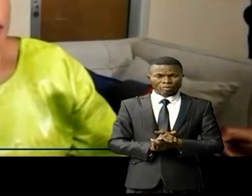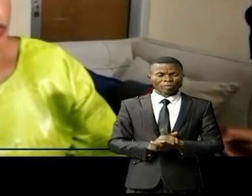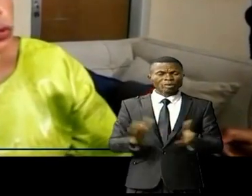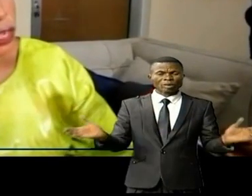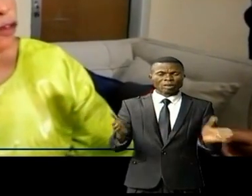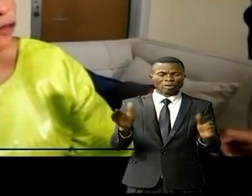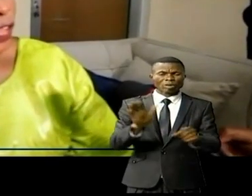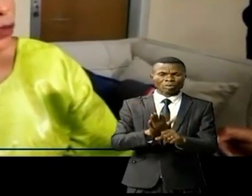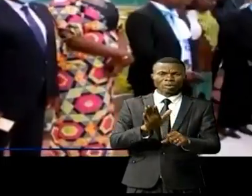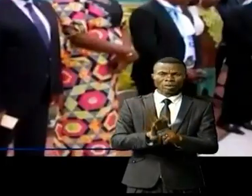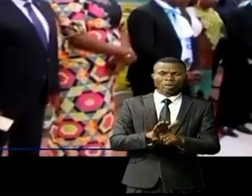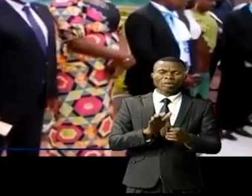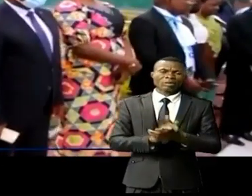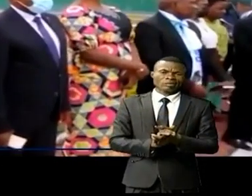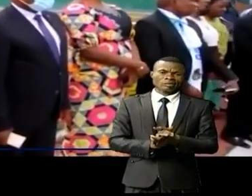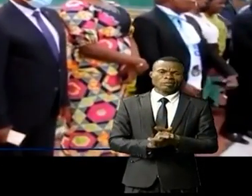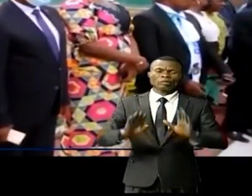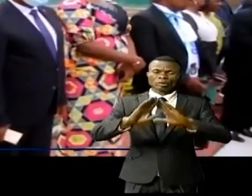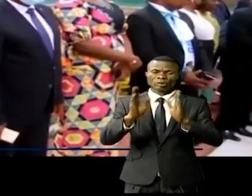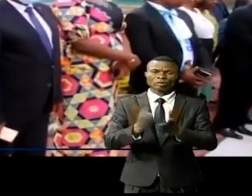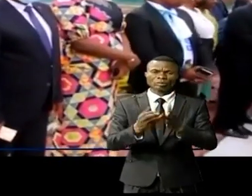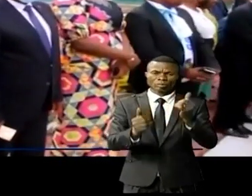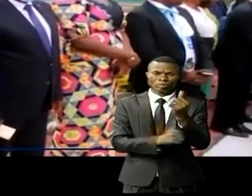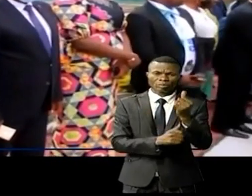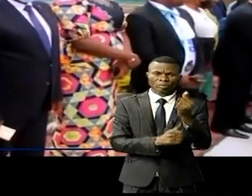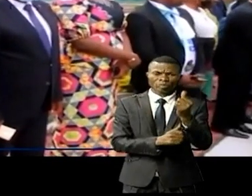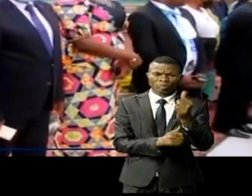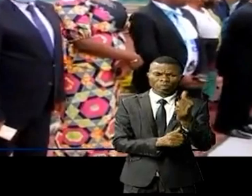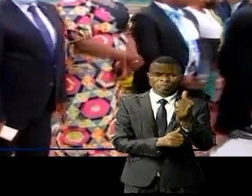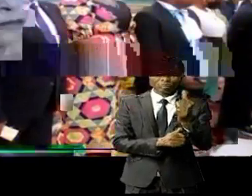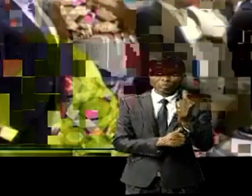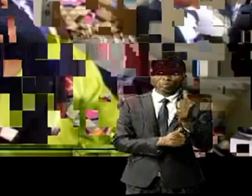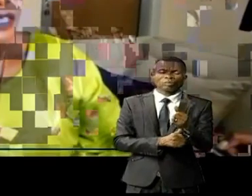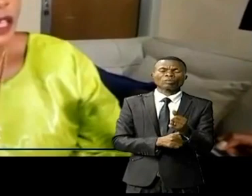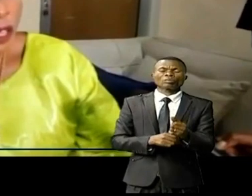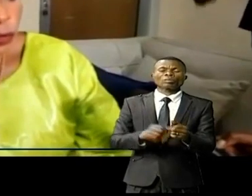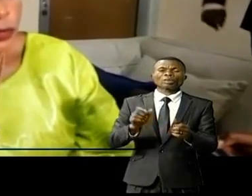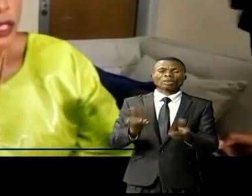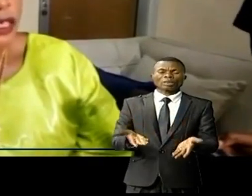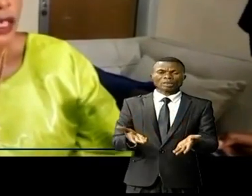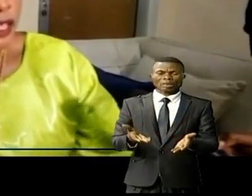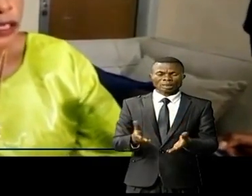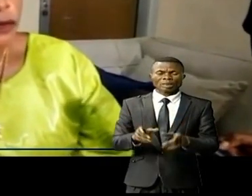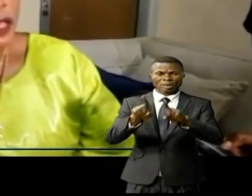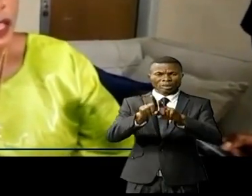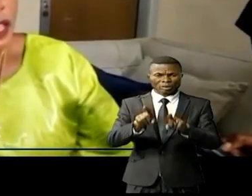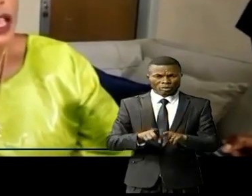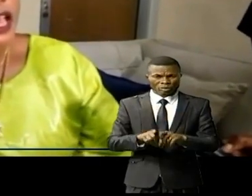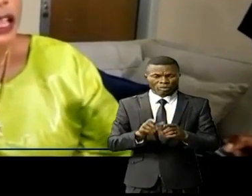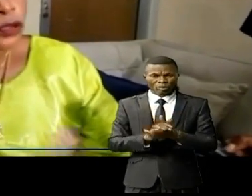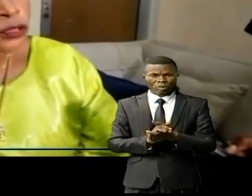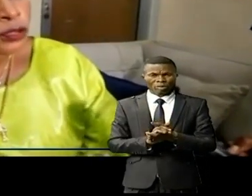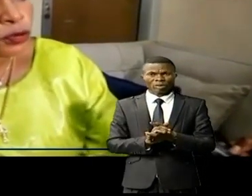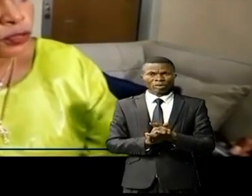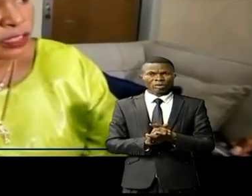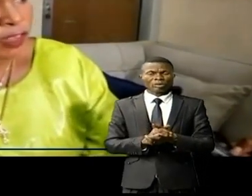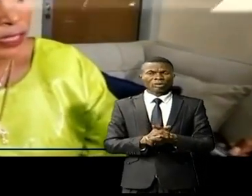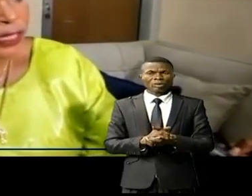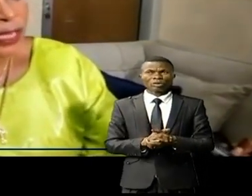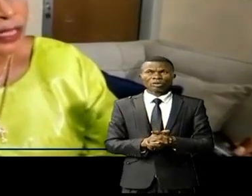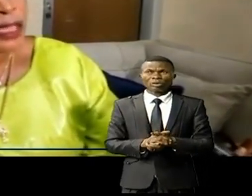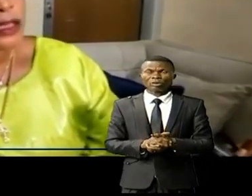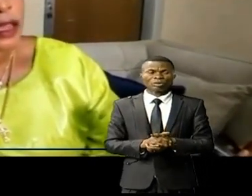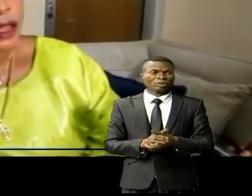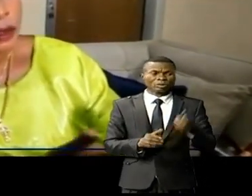pratiquement tous les gouvernements, parce que la communication est en train de passer et aussi récupérer un autre lot des